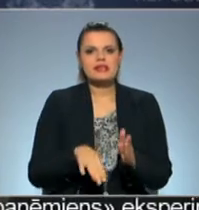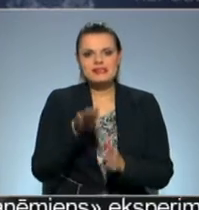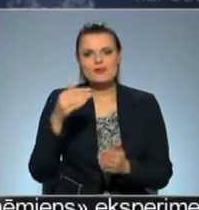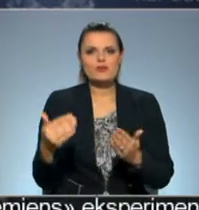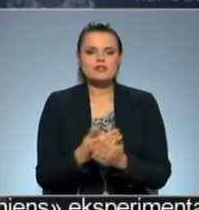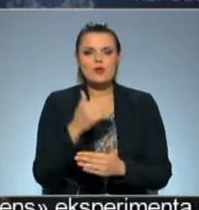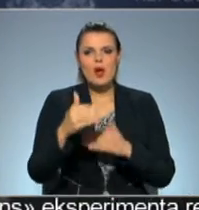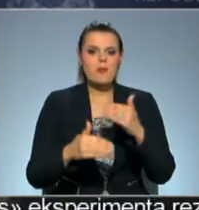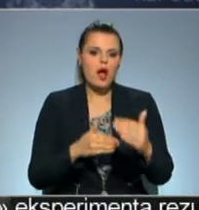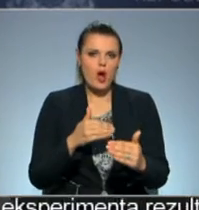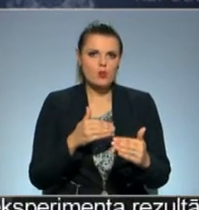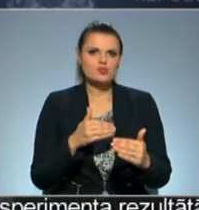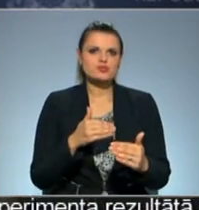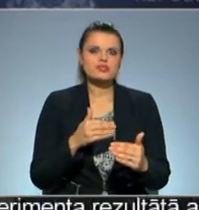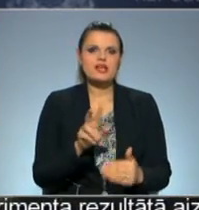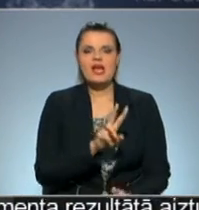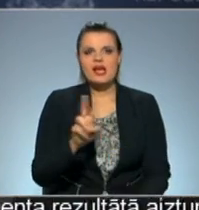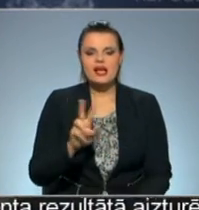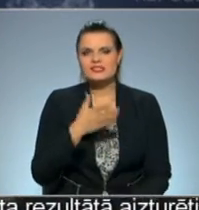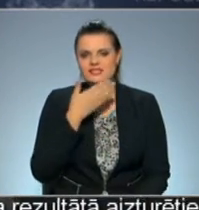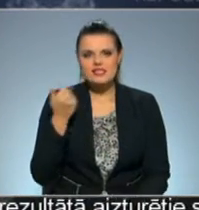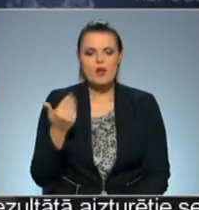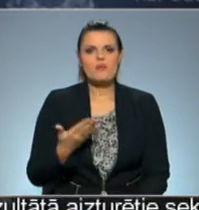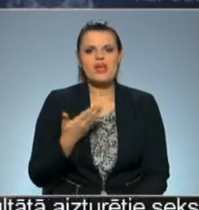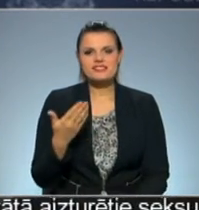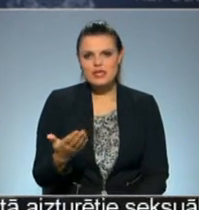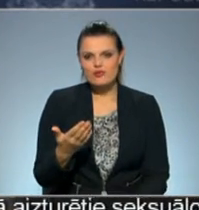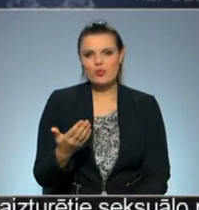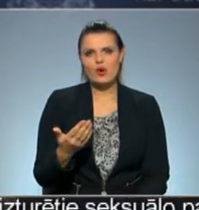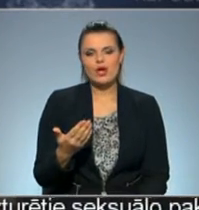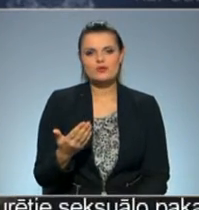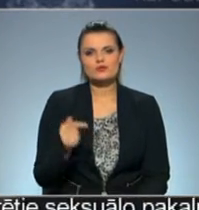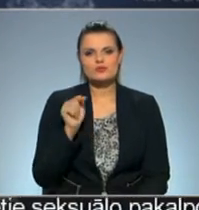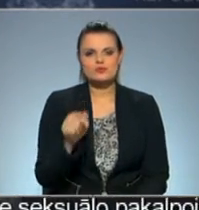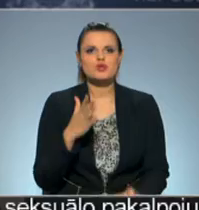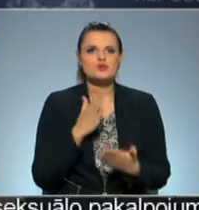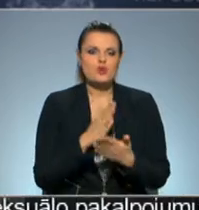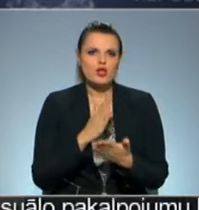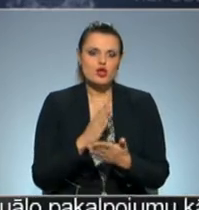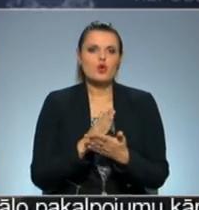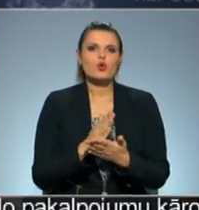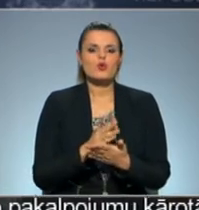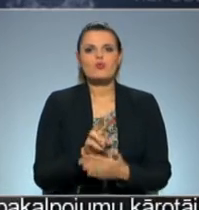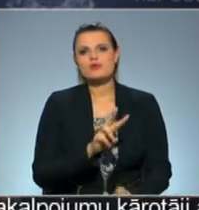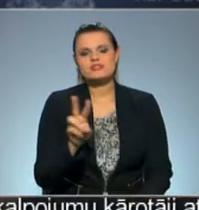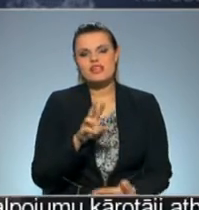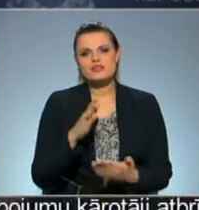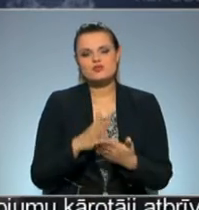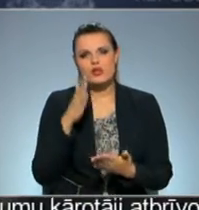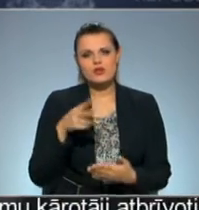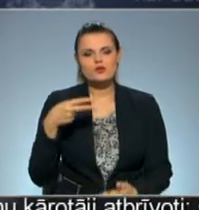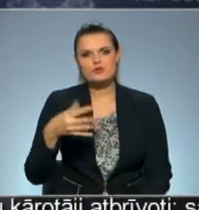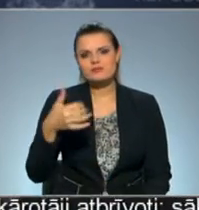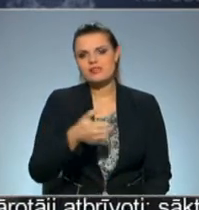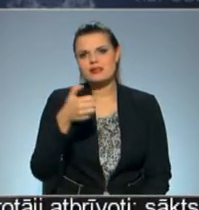paudze, kas nav piedzīvojusi šos notikums, kas norisinājās